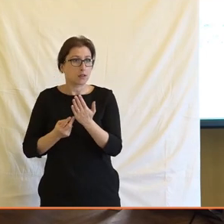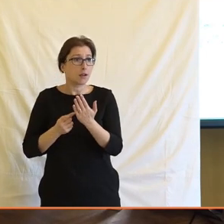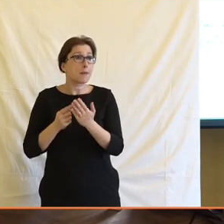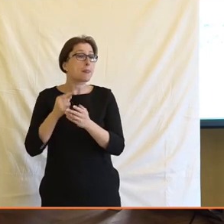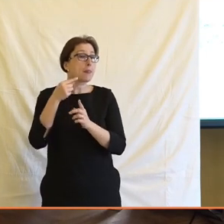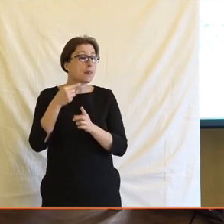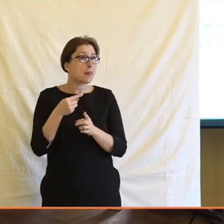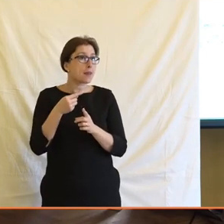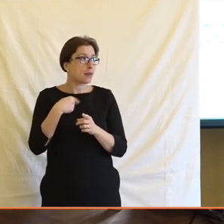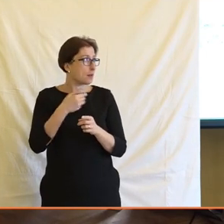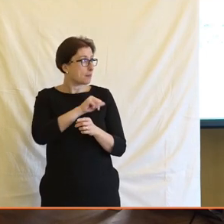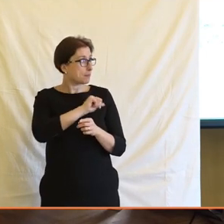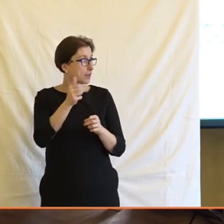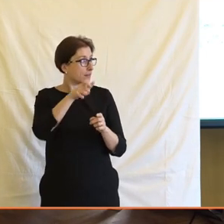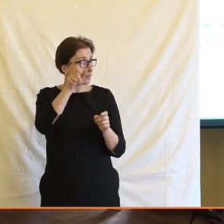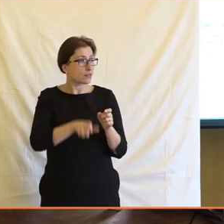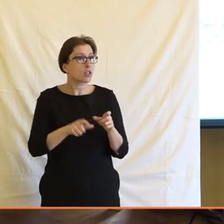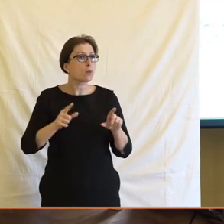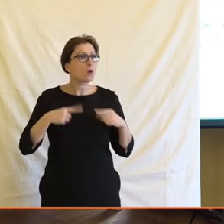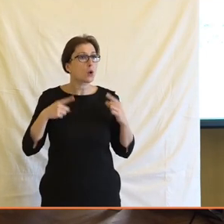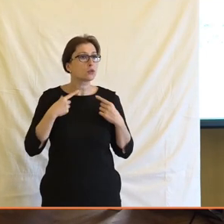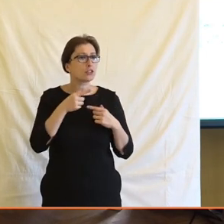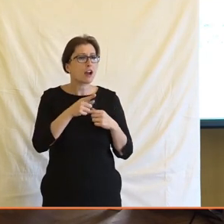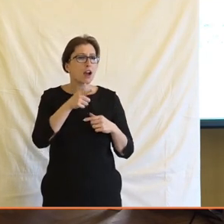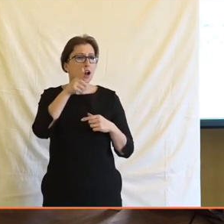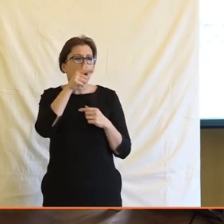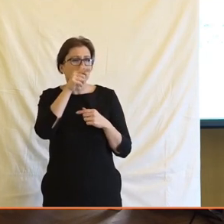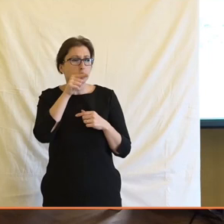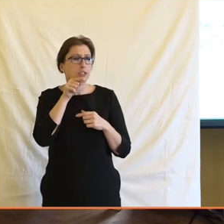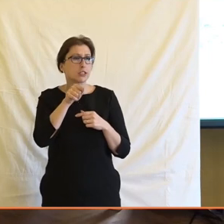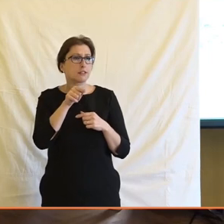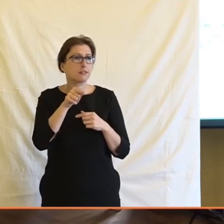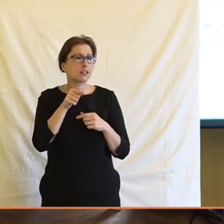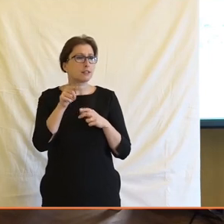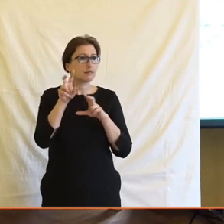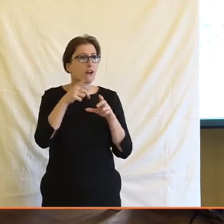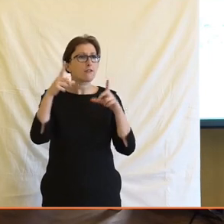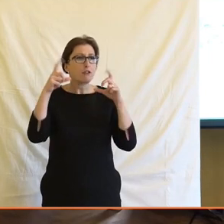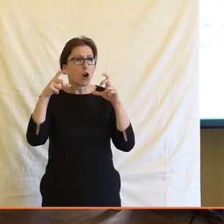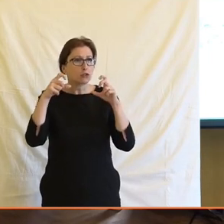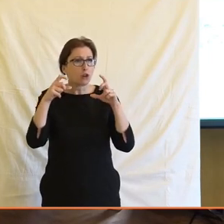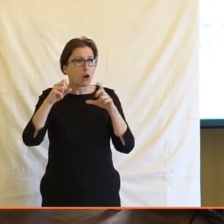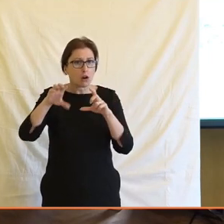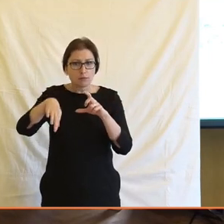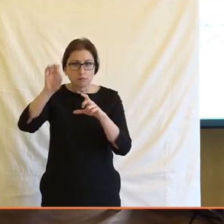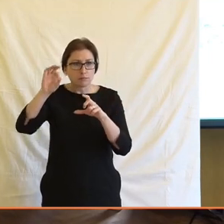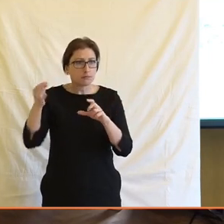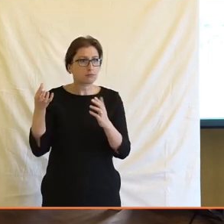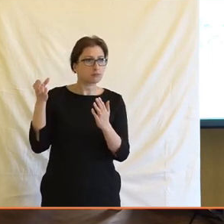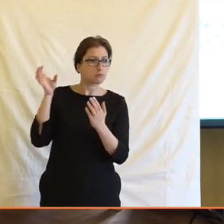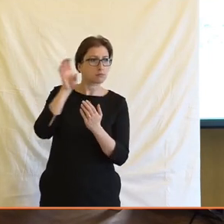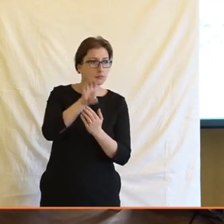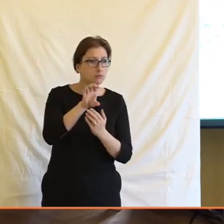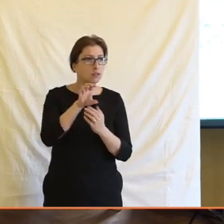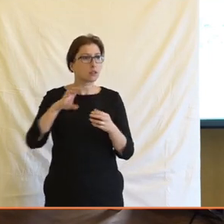byli historicky první v Číské republice, kdo nedávno použil velmi ošklivou generovanou fotografii článku